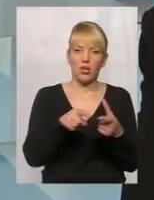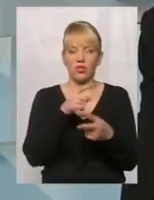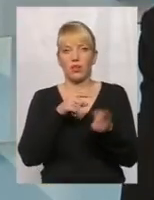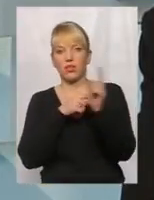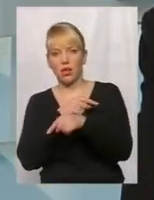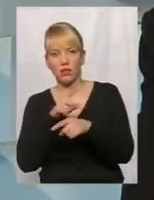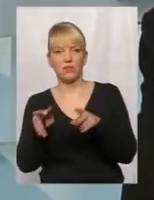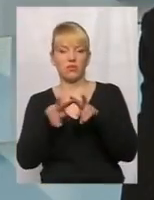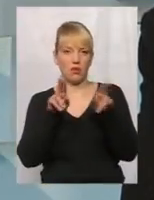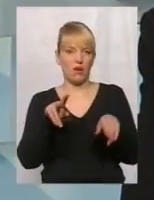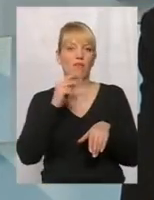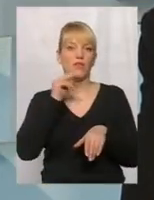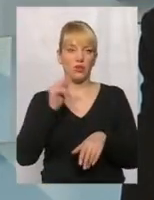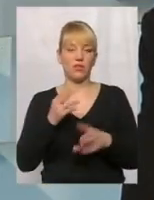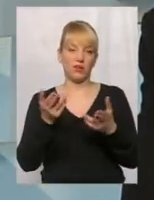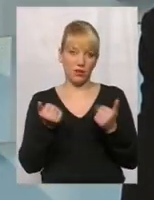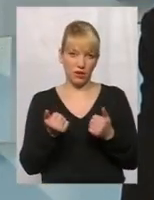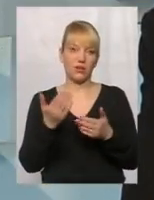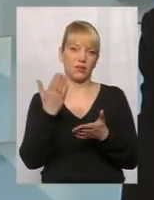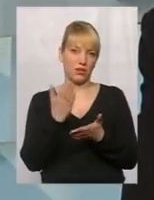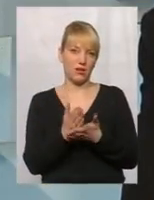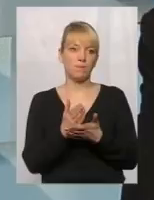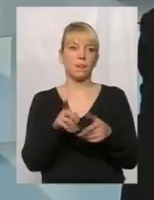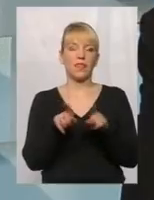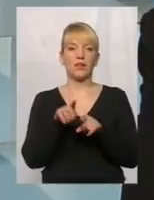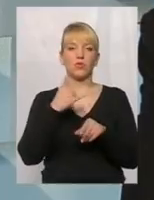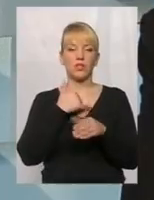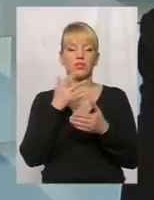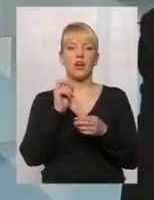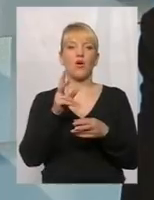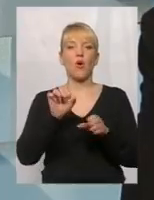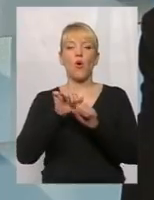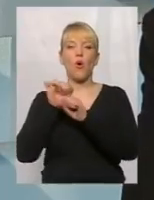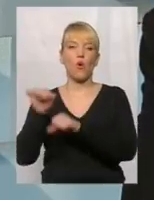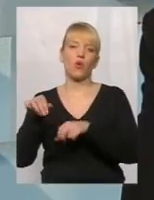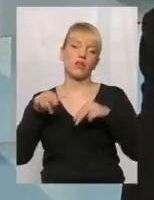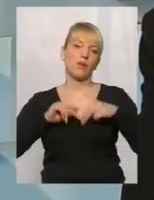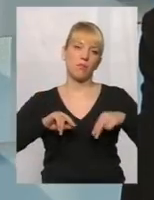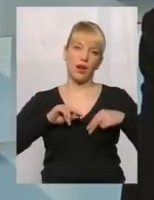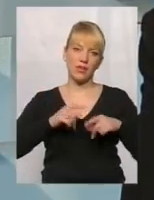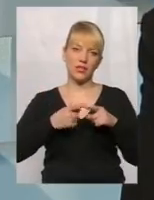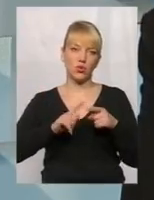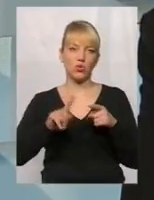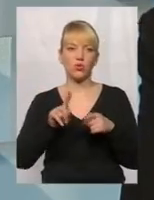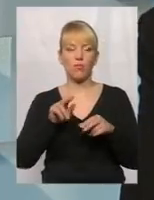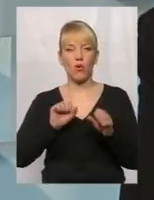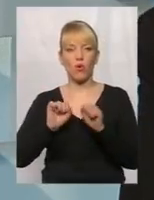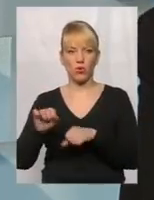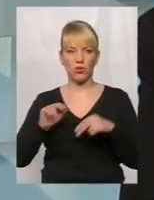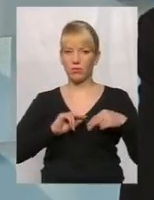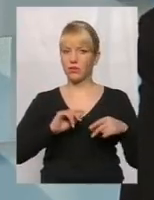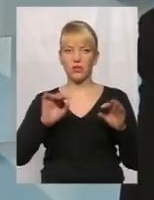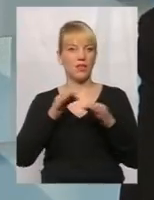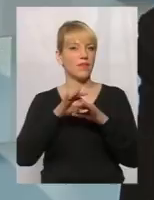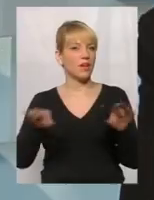виходить. Так. Інше, що стосується, є ще такі, як у нас охорона праці. Це то, що по охороні праці також не